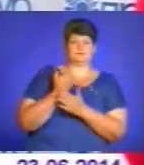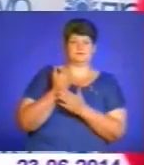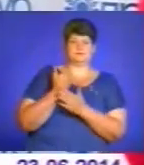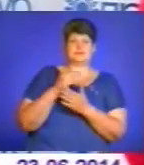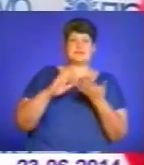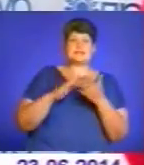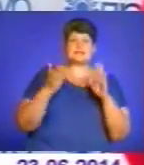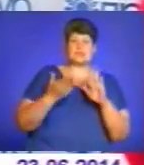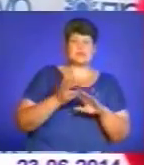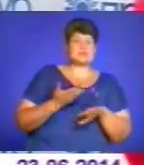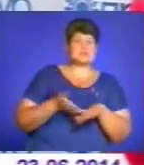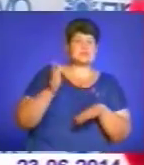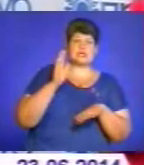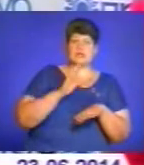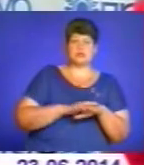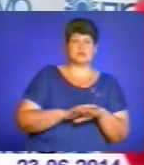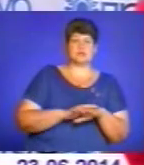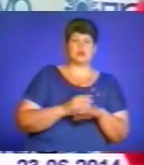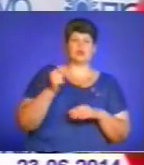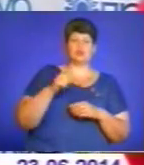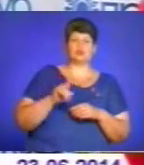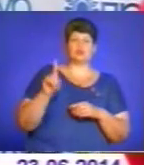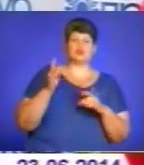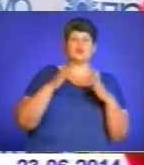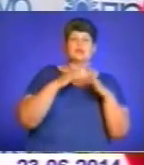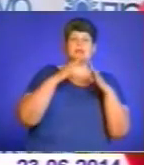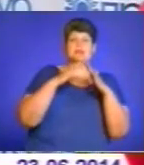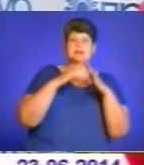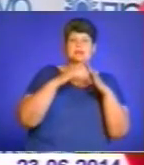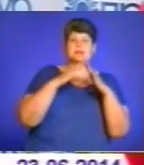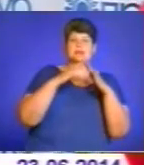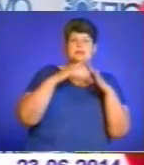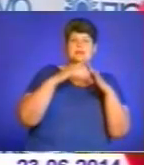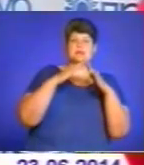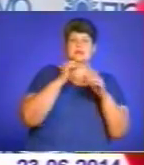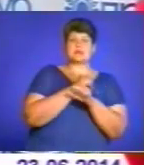Ситуація складна, тому що табір старий.